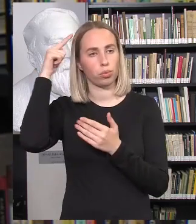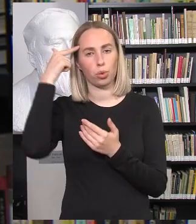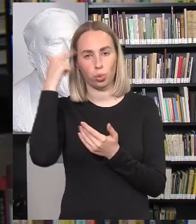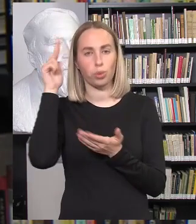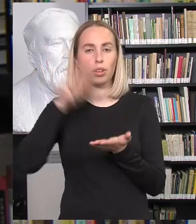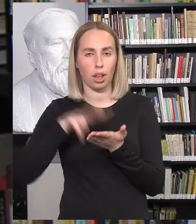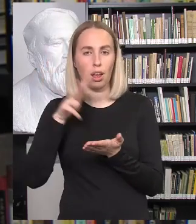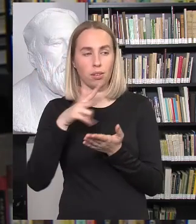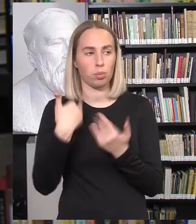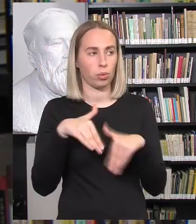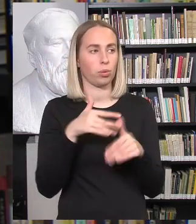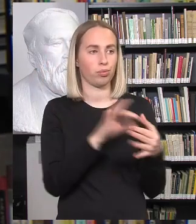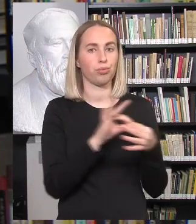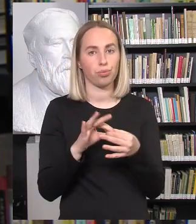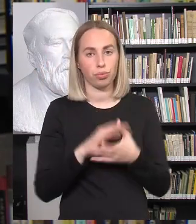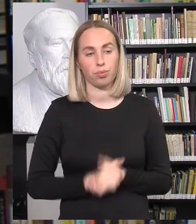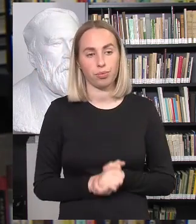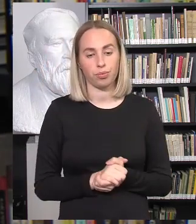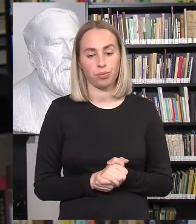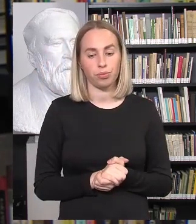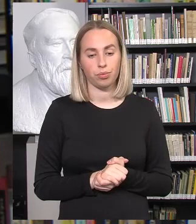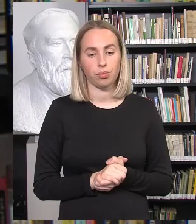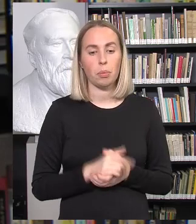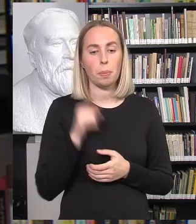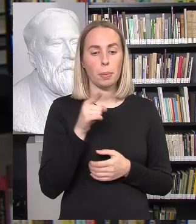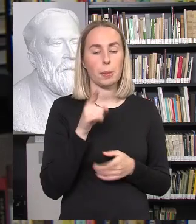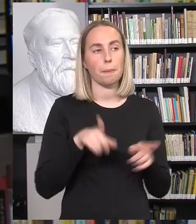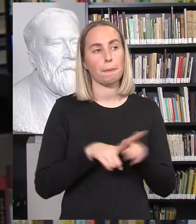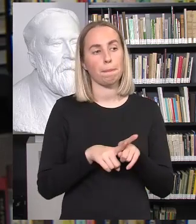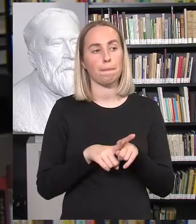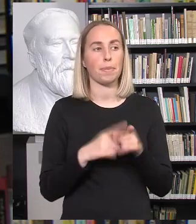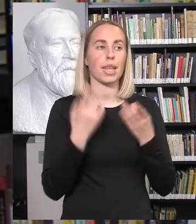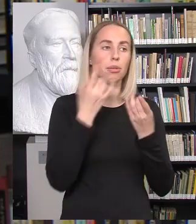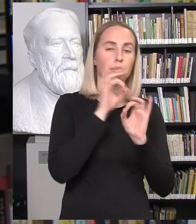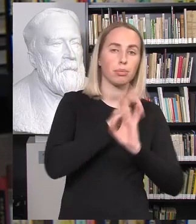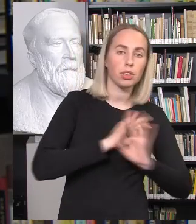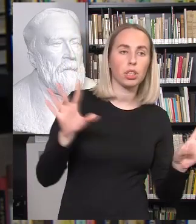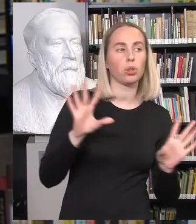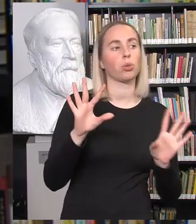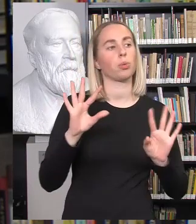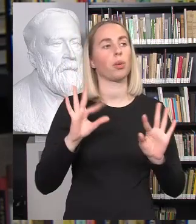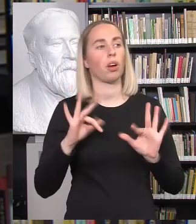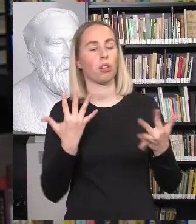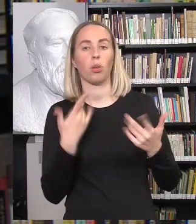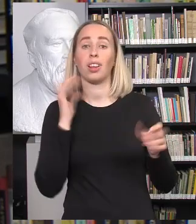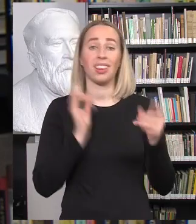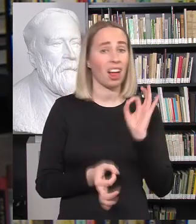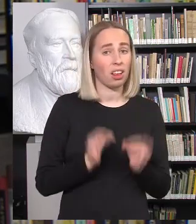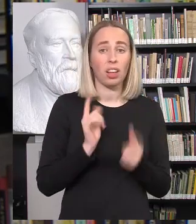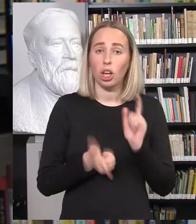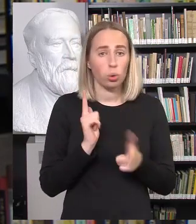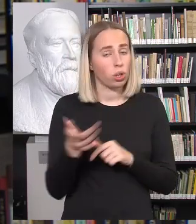iš karto kažkur katekorizuojama, kaip prie kažkokius stereotipų, prie skirtumų, ne kažkoks naturalus dalykas, kuris šiaip